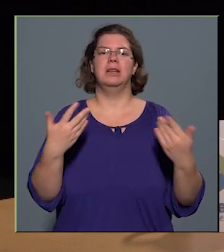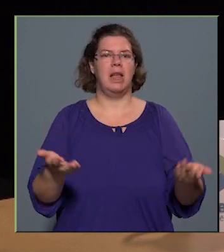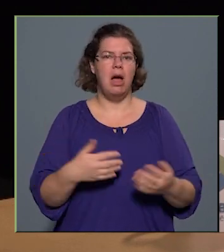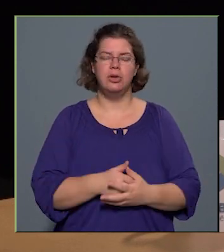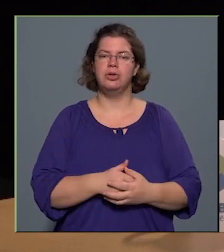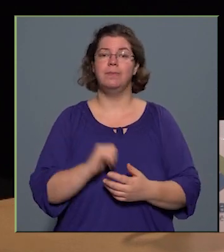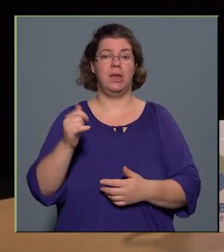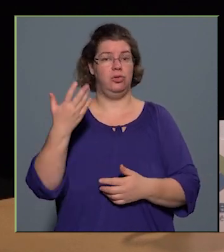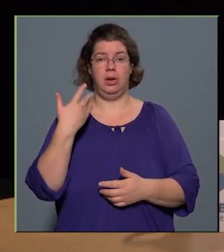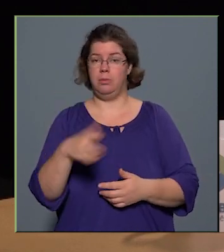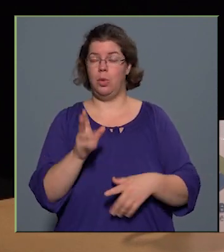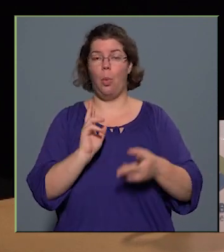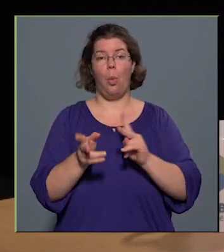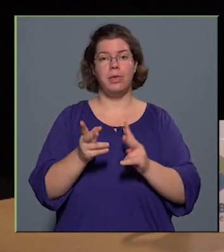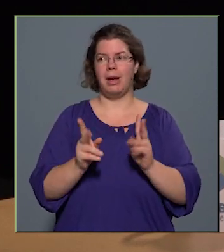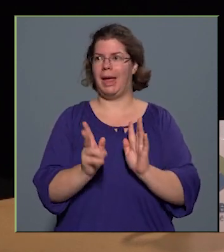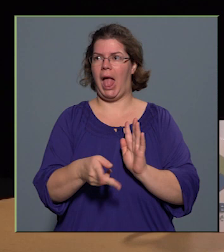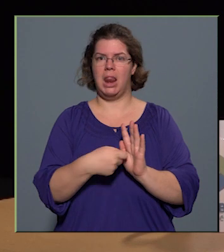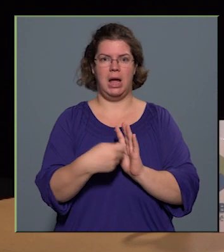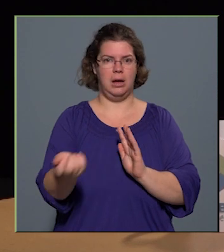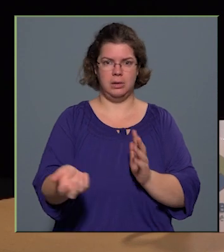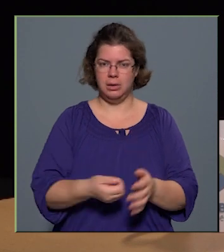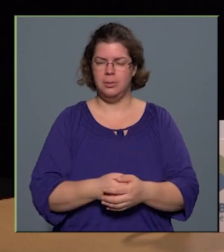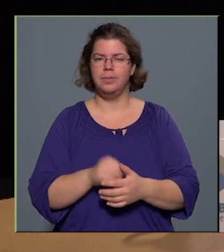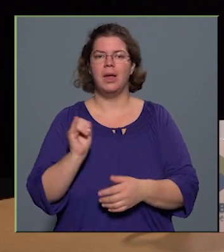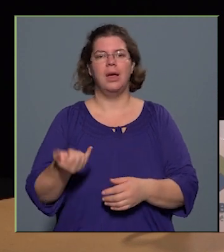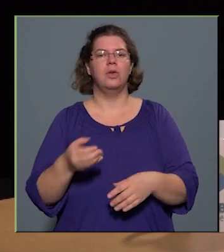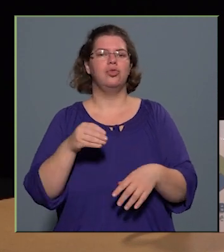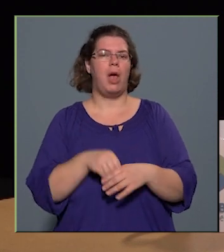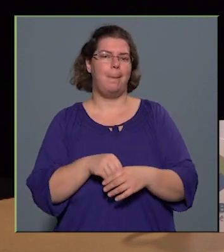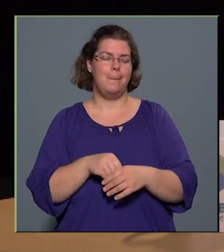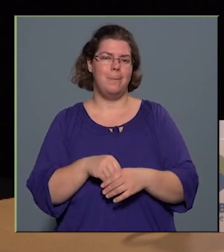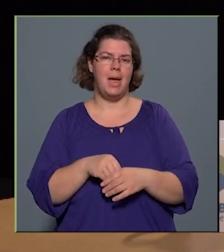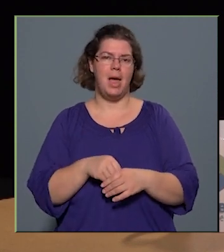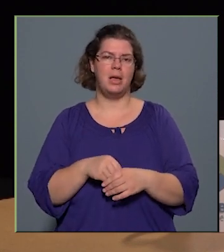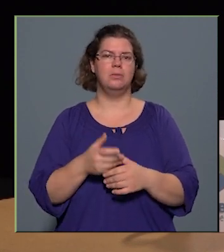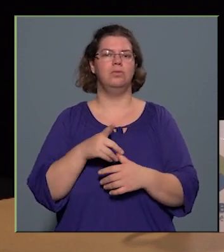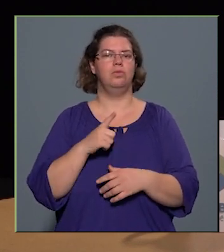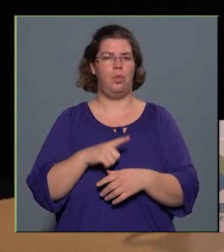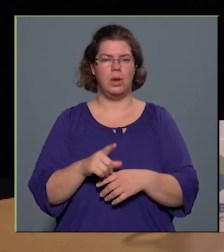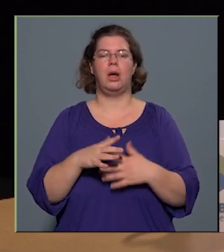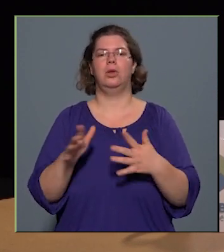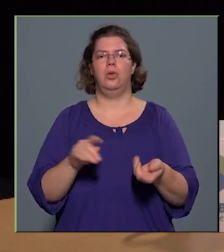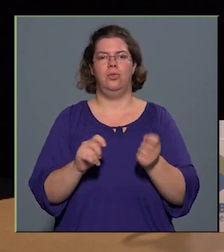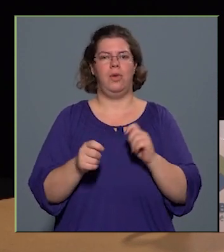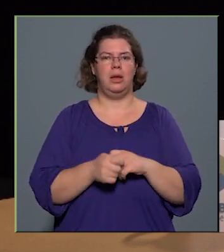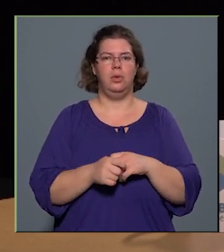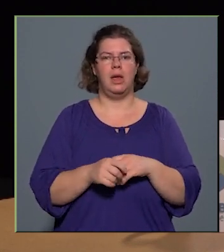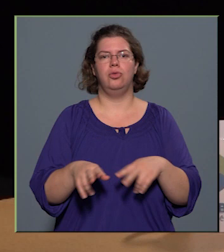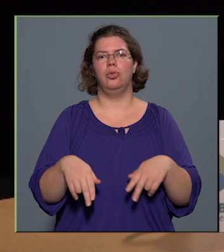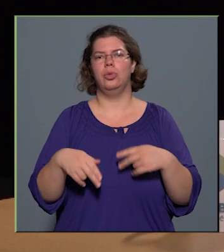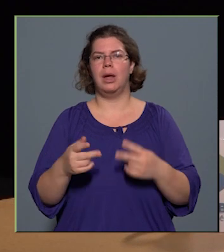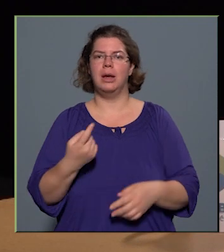ezt hogyan kell eladni. És ebben voltak nagy változások. Aztán